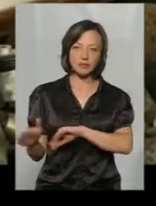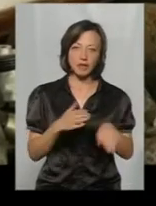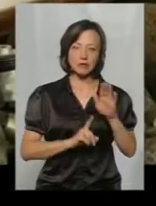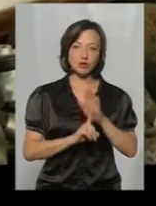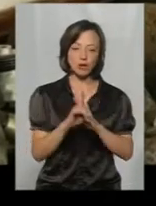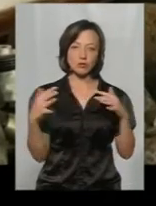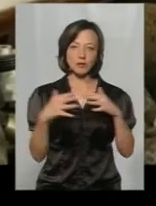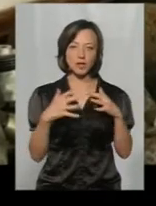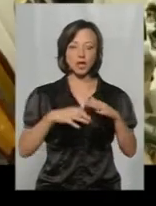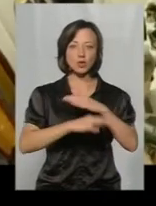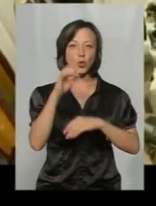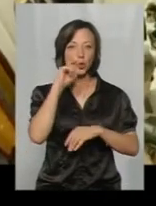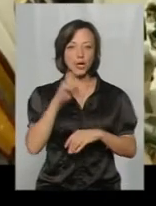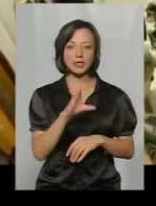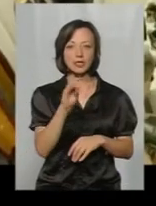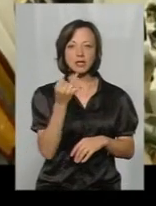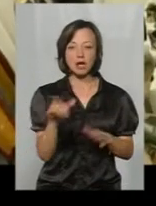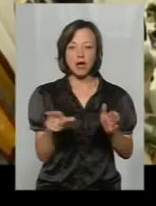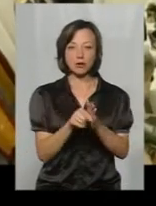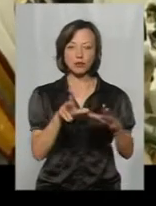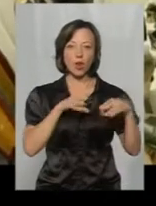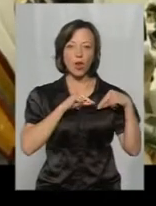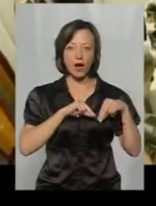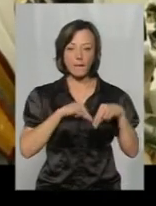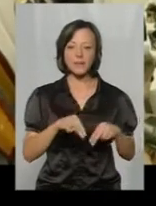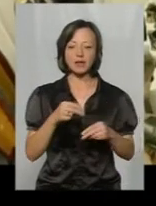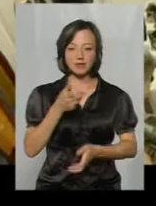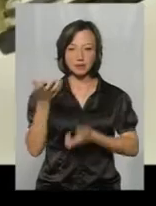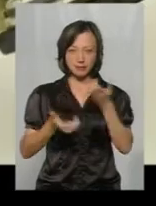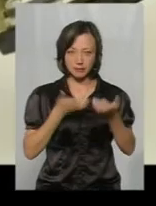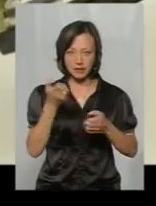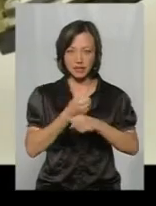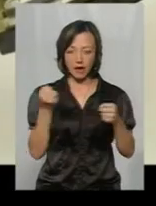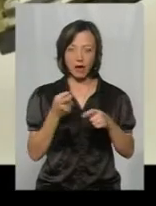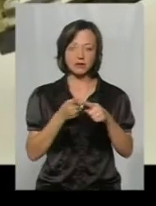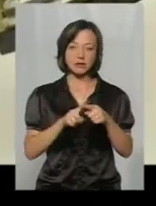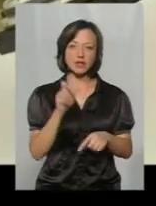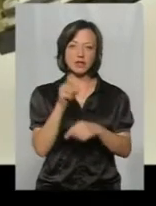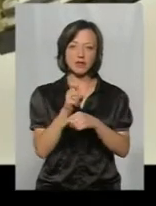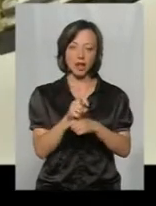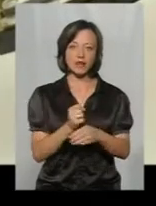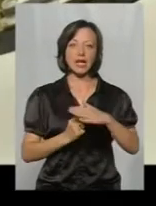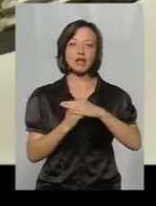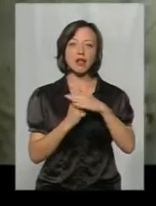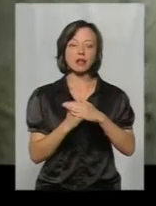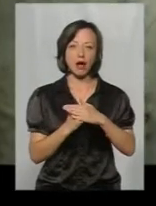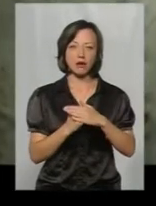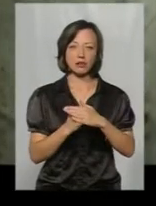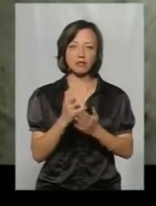конфлікту на сході України Сергій Косар разом з колегами знешкоджував там снаряди. Також виконував завдання на складах з боєприпасами.